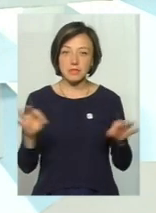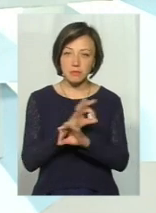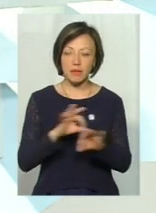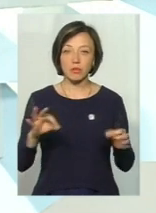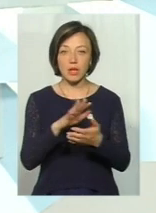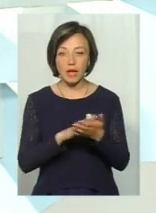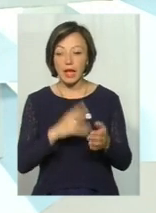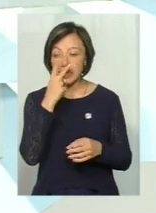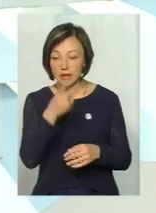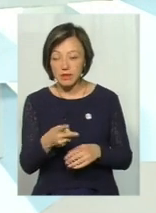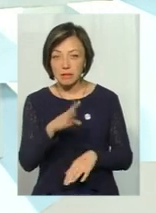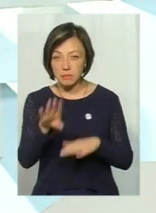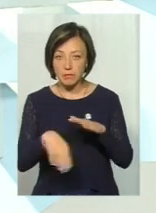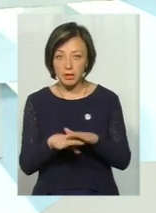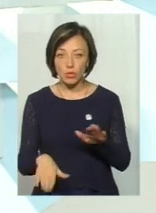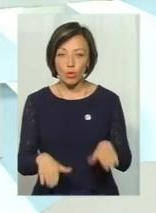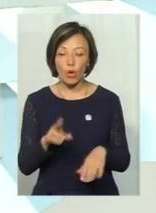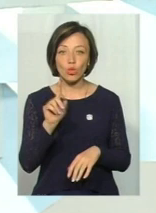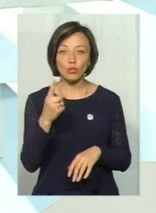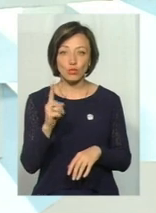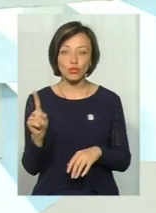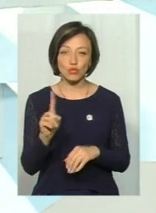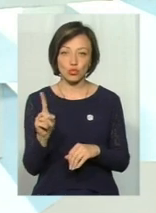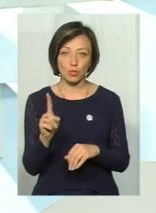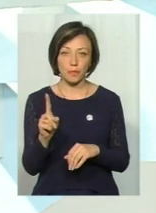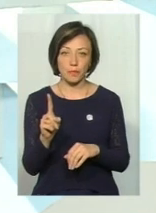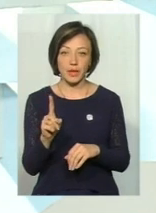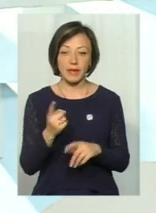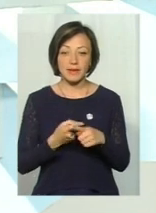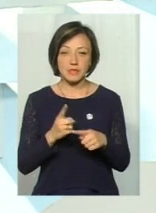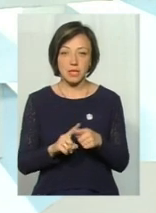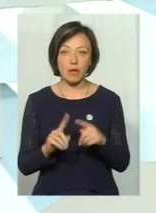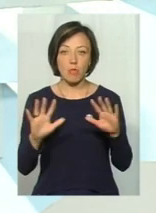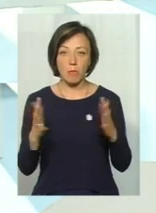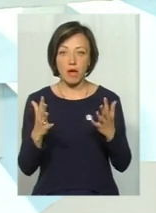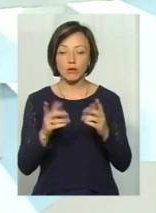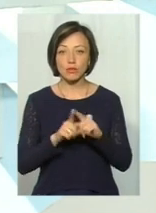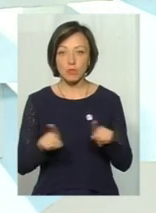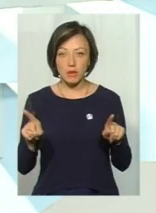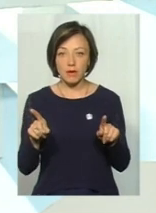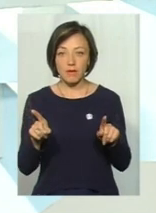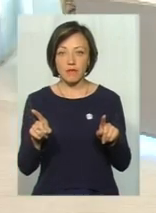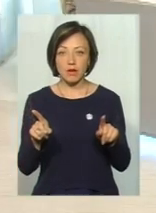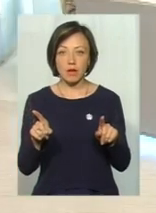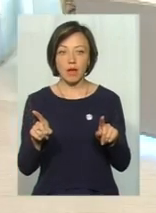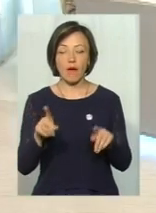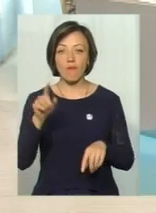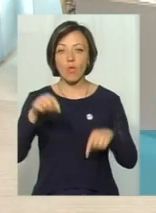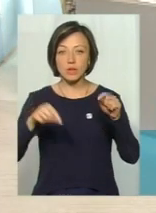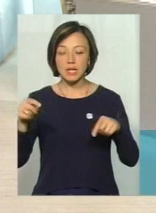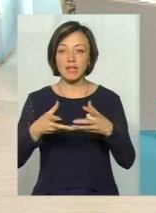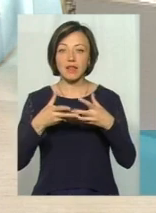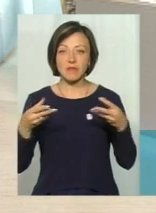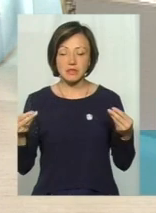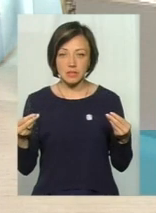далі, Але і дивитися під ноги, тому що в цей момент, особливо і під восени, і навесні,